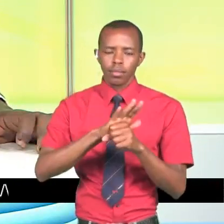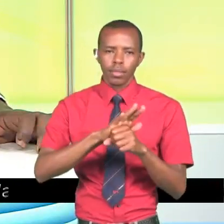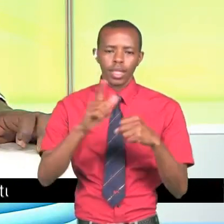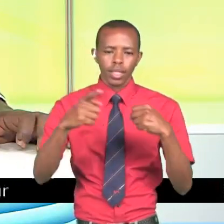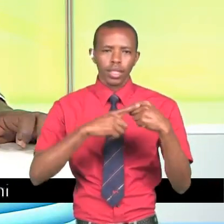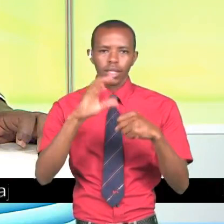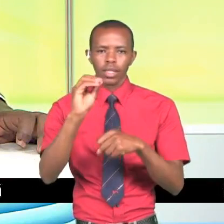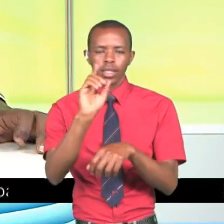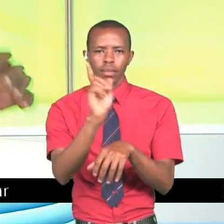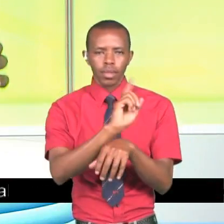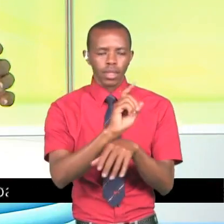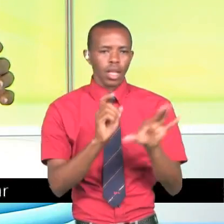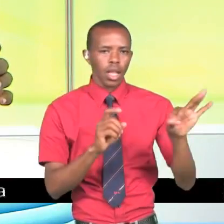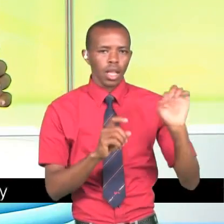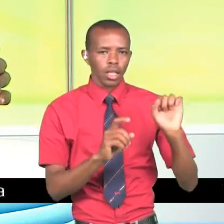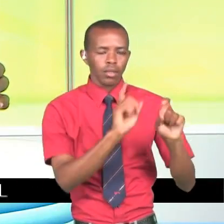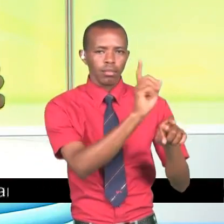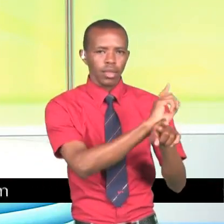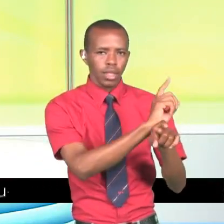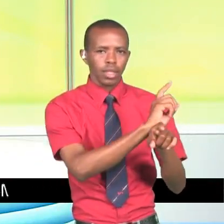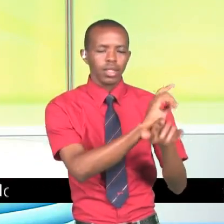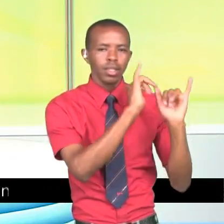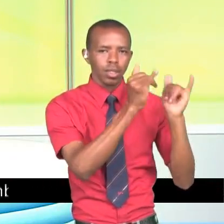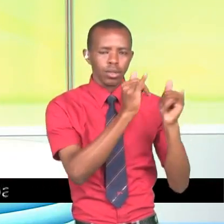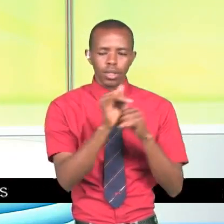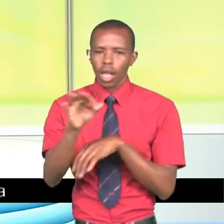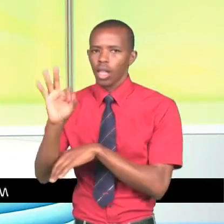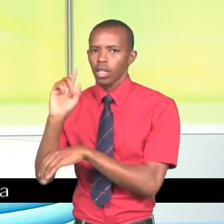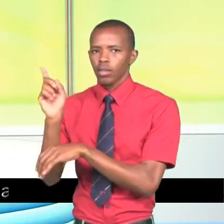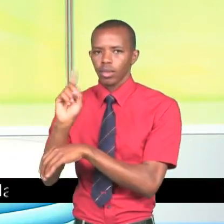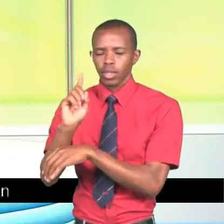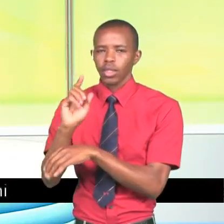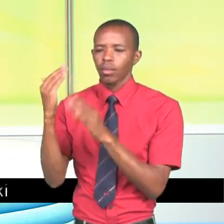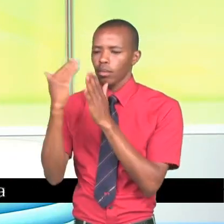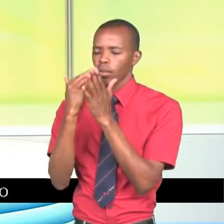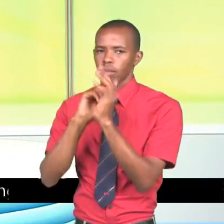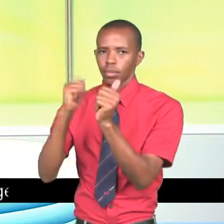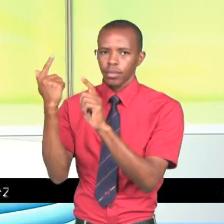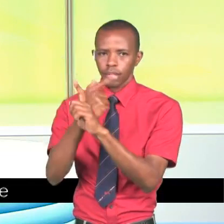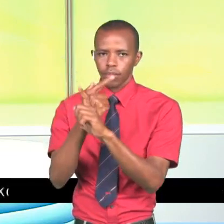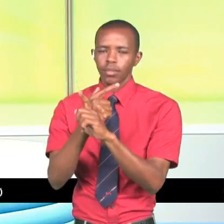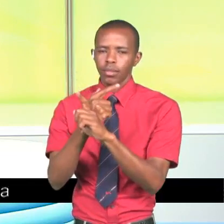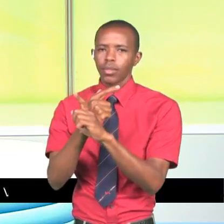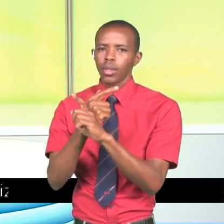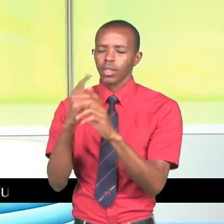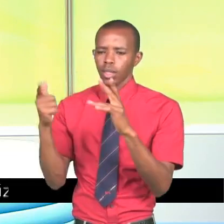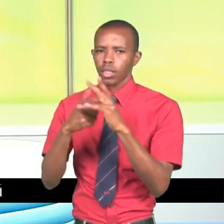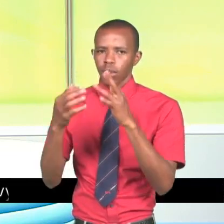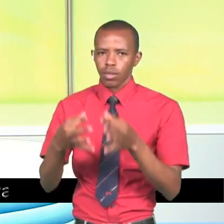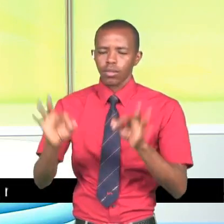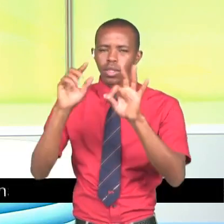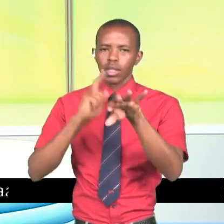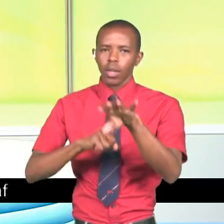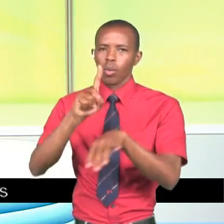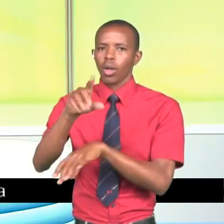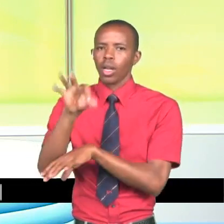sitini za matangazo dakika telatini Za tarifa dakika telatini za kipindi dikodiko viwanjani ambacho Kitaanza rasmi muendo wa sasaba